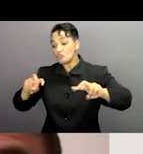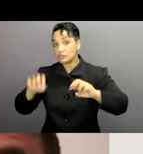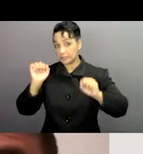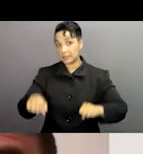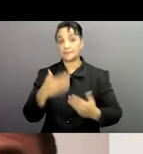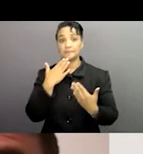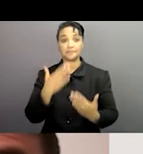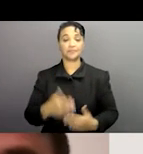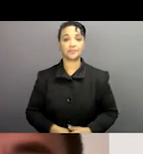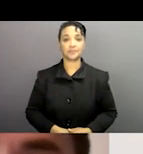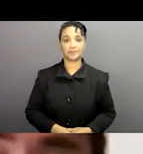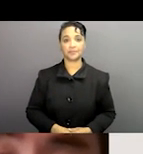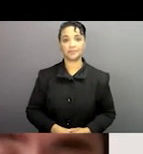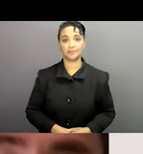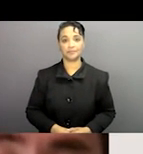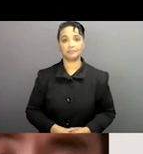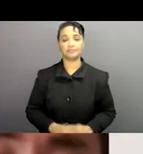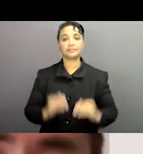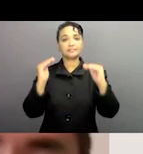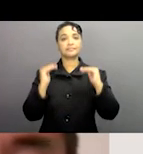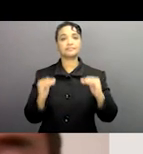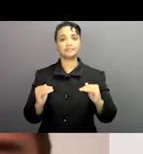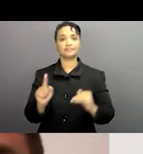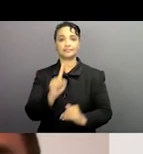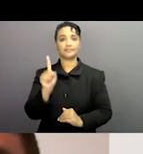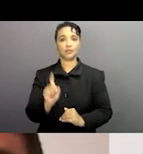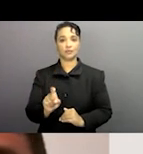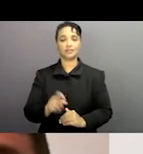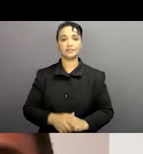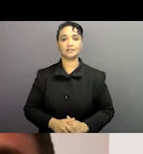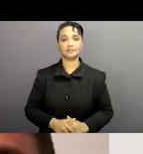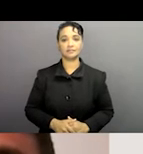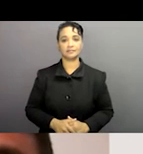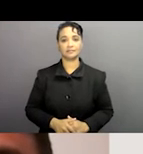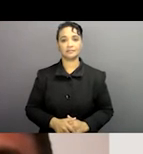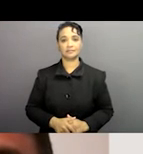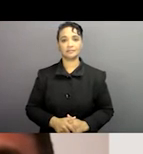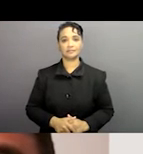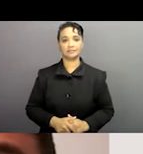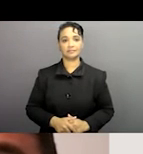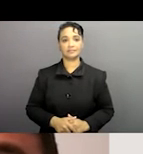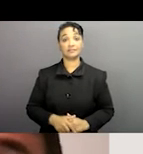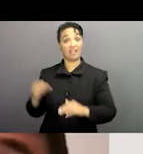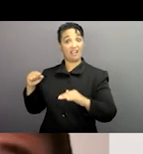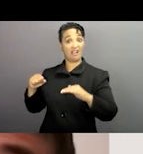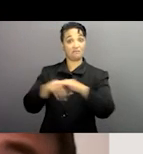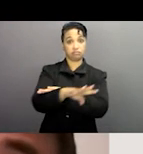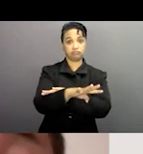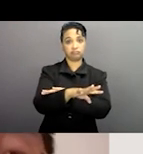prendre en considération pour des enquêtes à l'avenir nous avons une autre question est-ce que vous avez remarqué par exemple